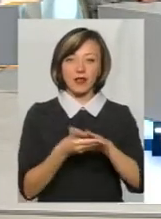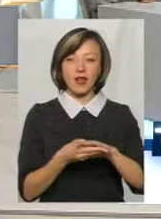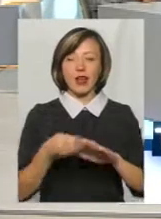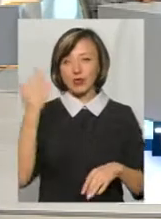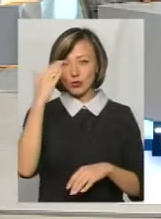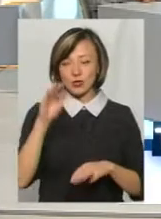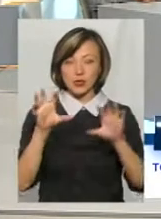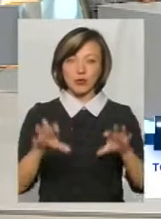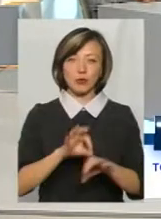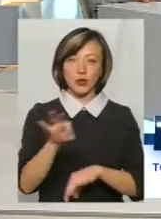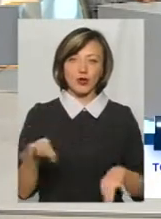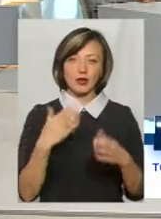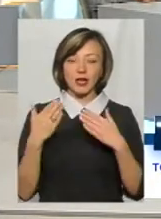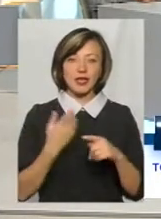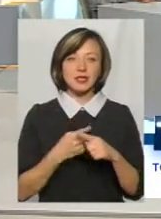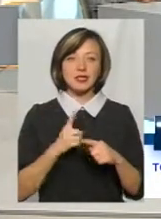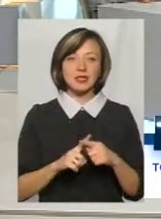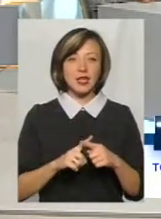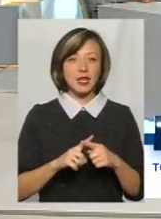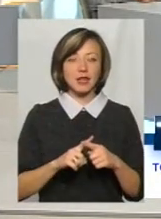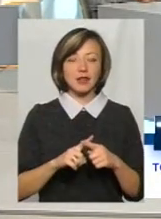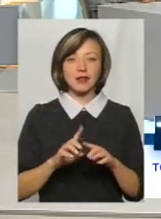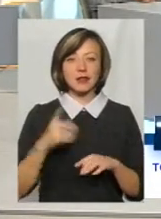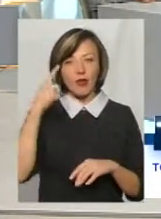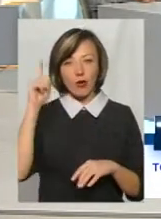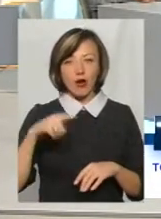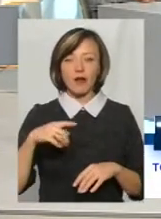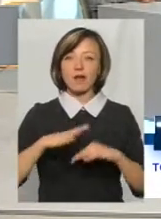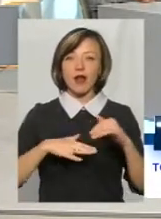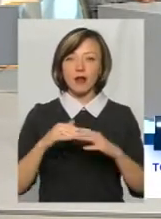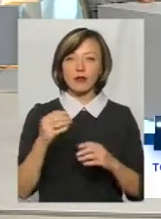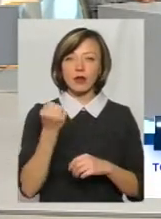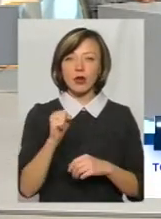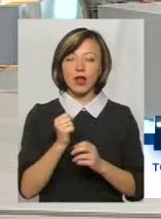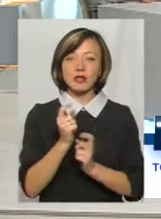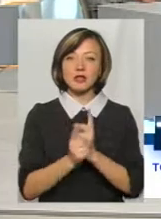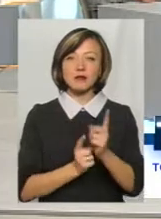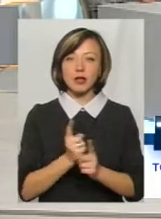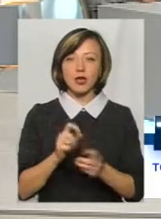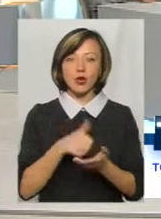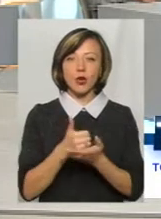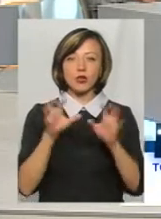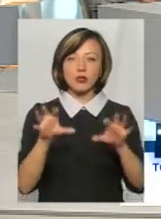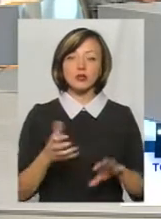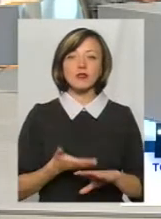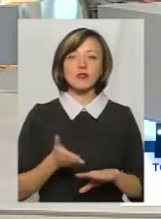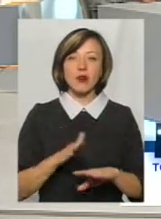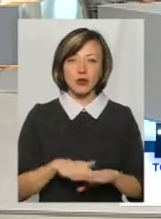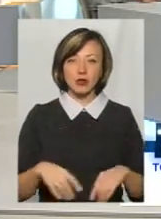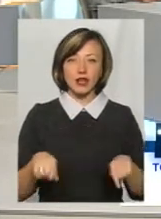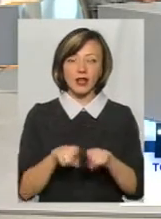Дивіться, це теорія. В практиці подолати зміни до Конституції незвичайно важко. Як їх і внести?